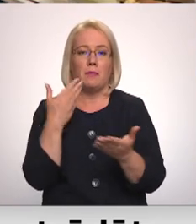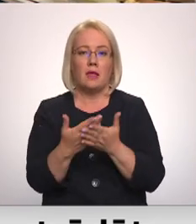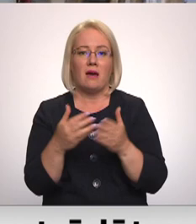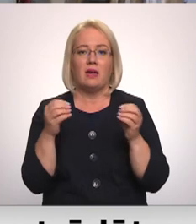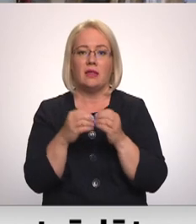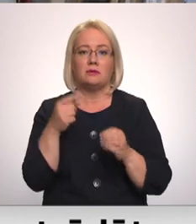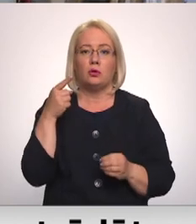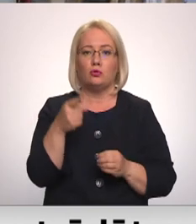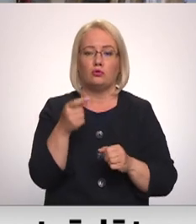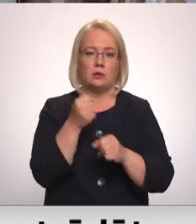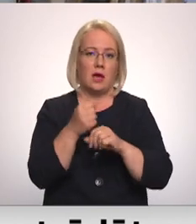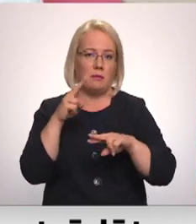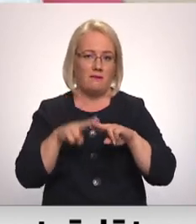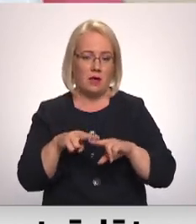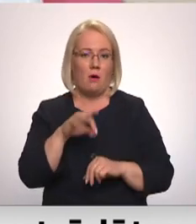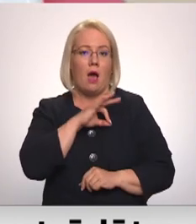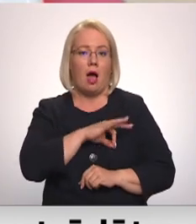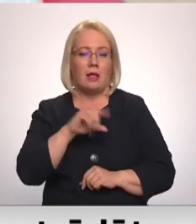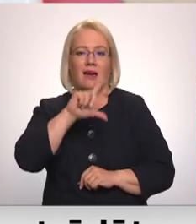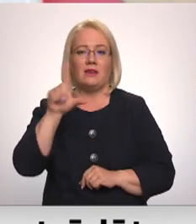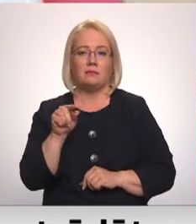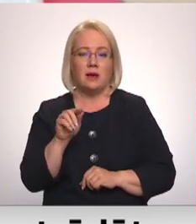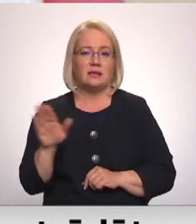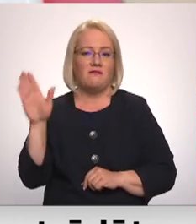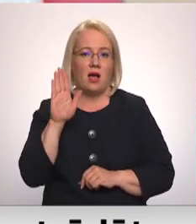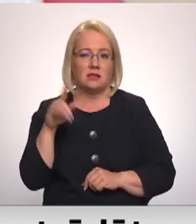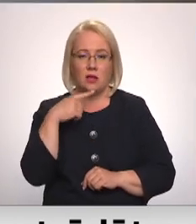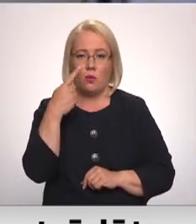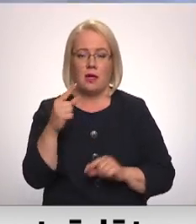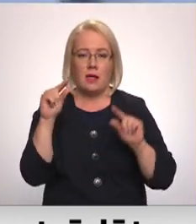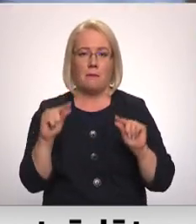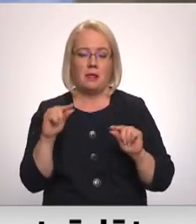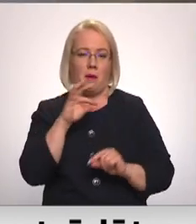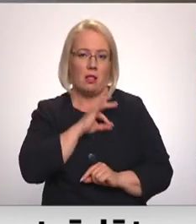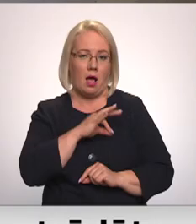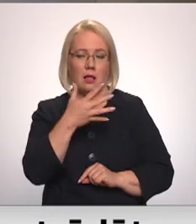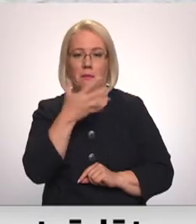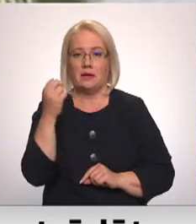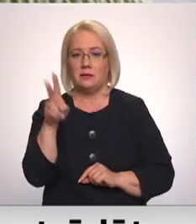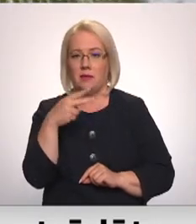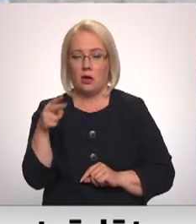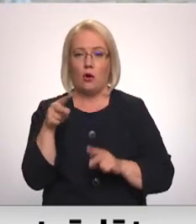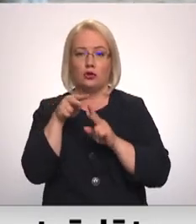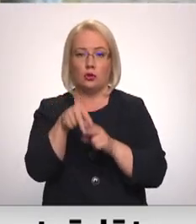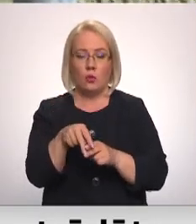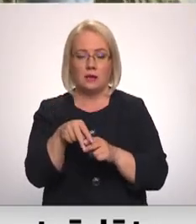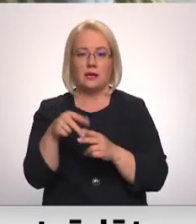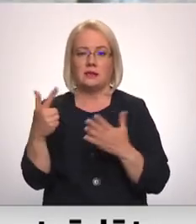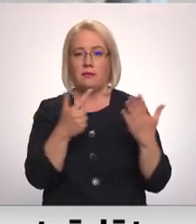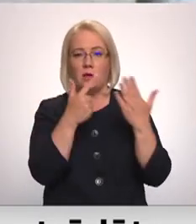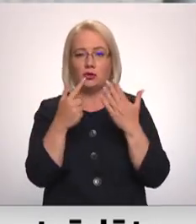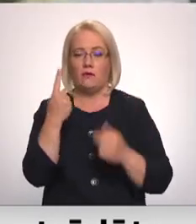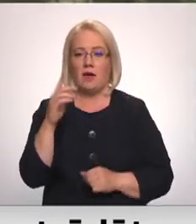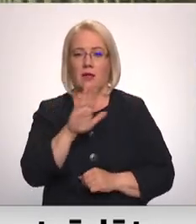tūkstoši darba vietu. Alga vismaz valstī noteiktā minimālā – 500 eiro. Un slodze – 7 stundas dienā jeb